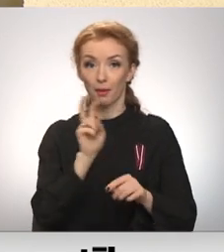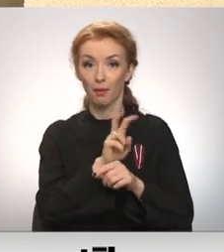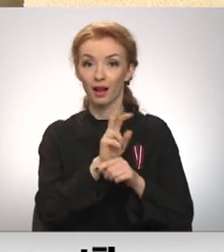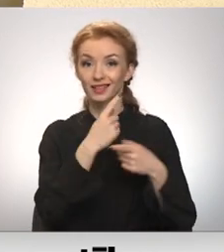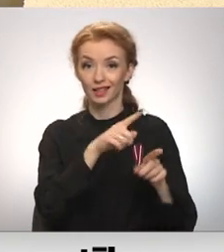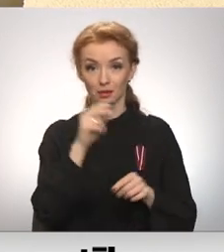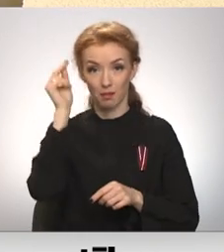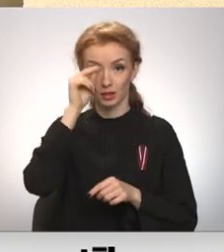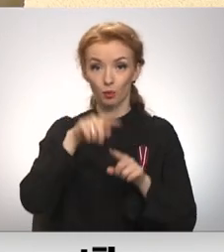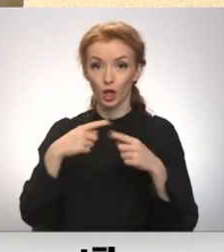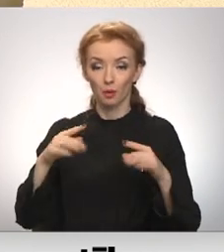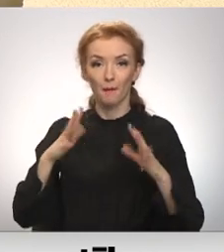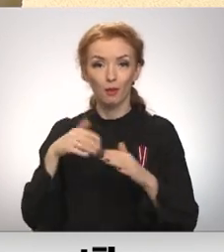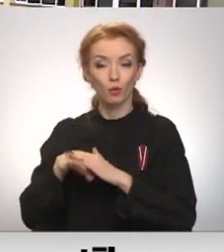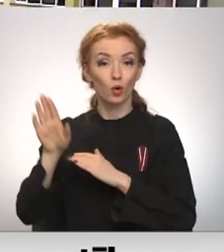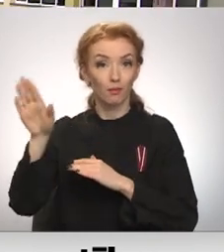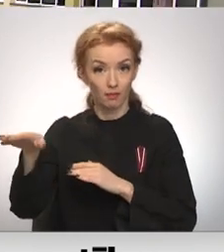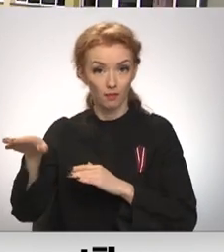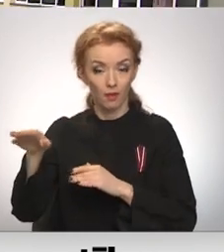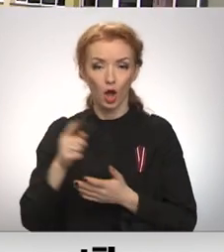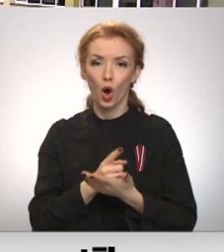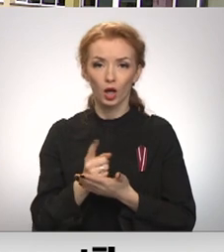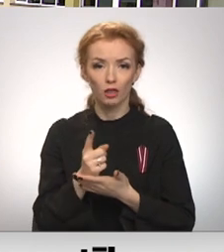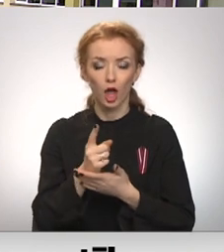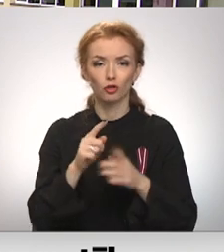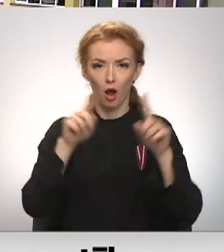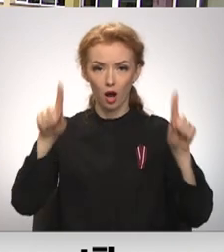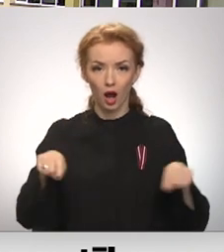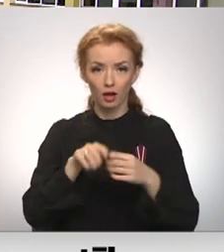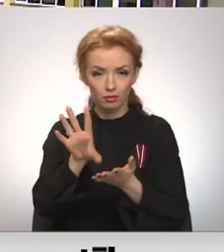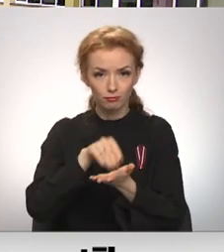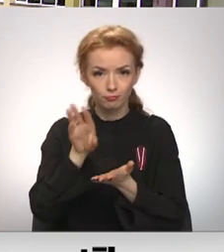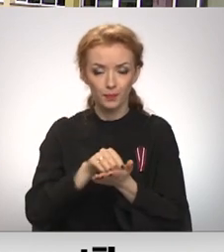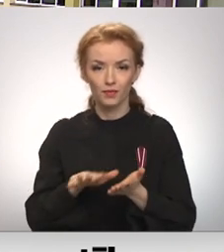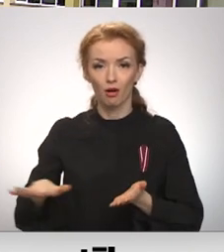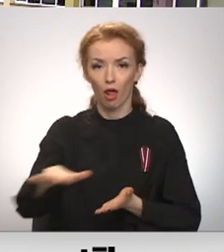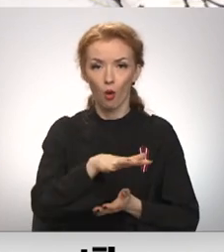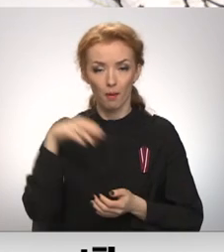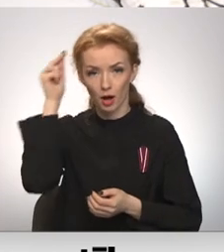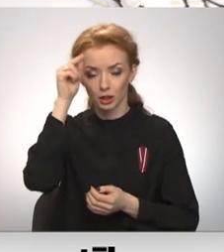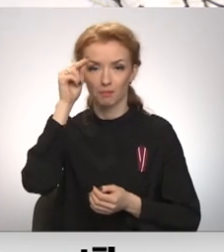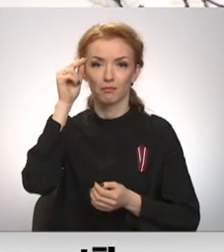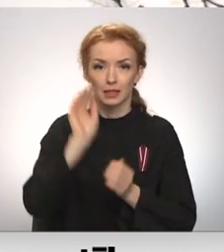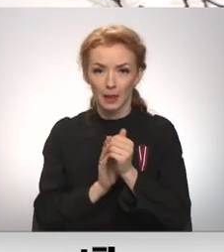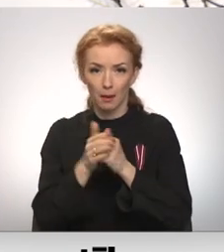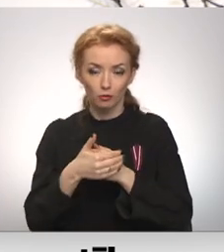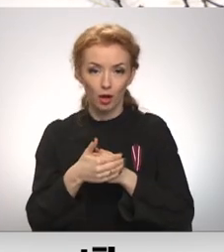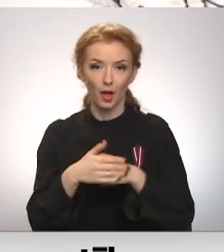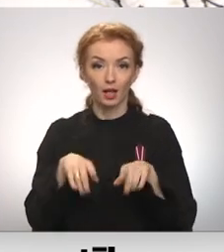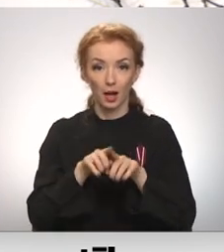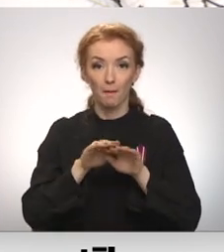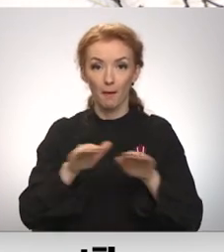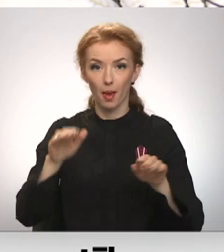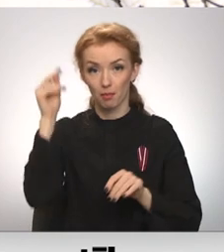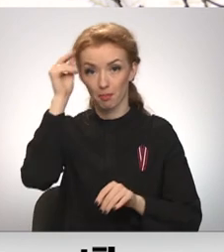bet bieži pat dodas prom no skolas. Orientēšanās un kārtas lasīšana, lauka mācību un maskēšanās, nedaudz arī pamatprasmes